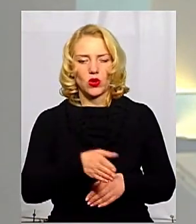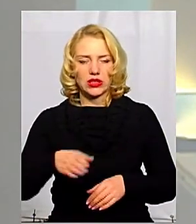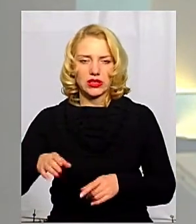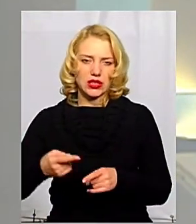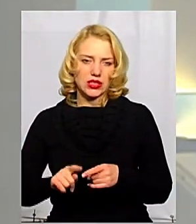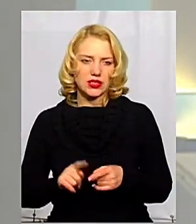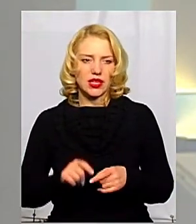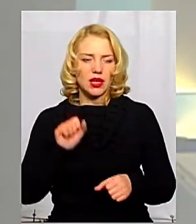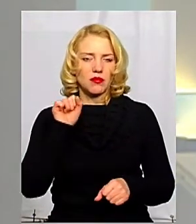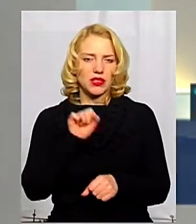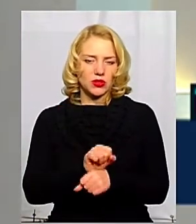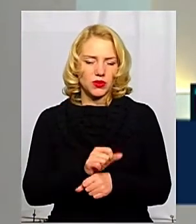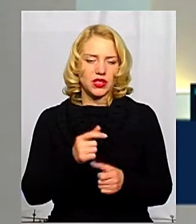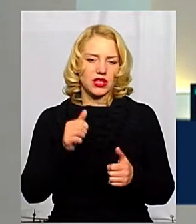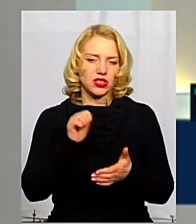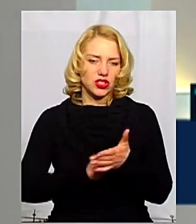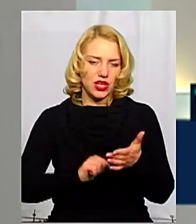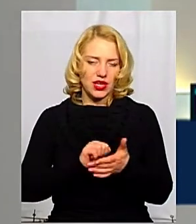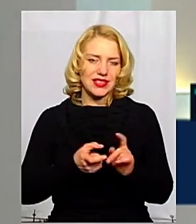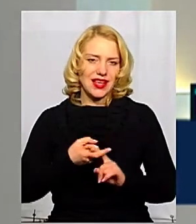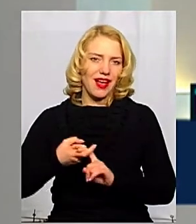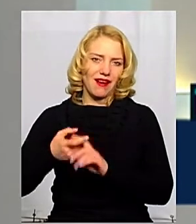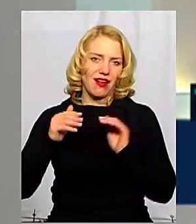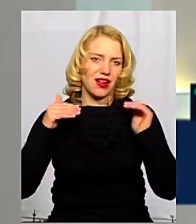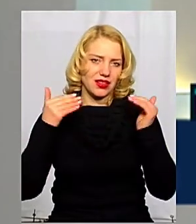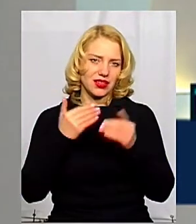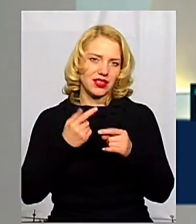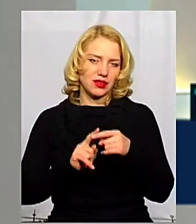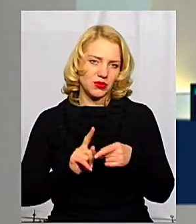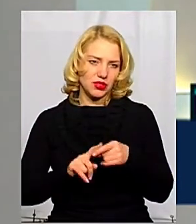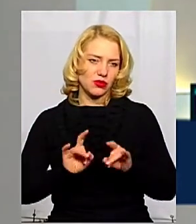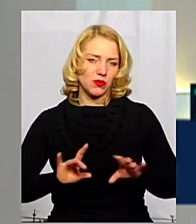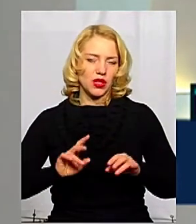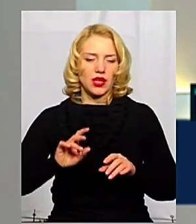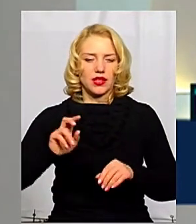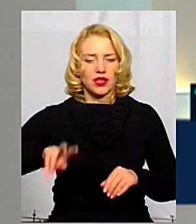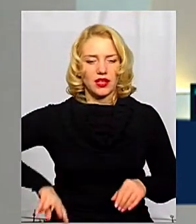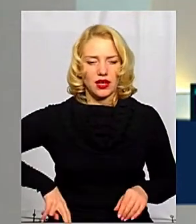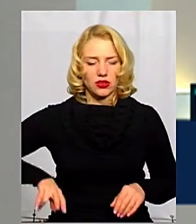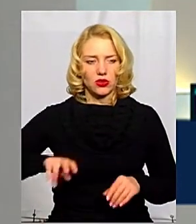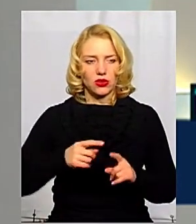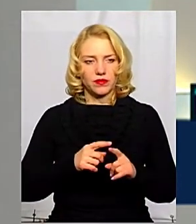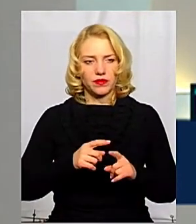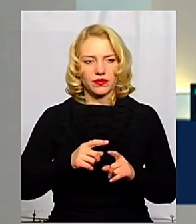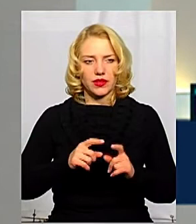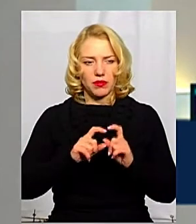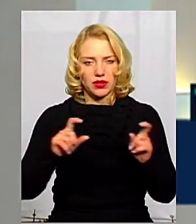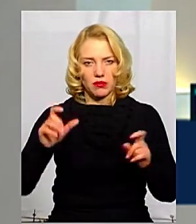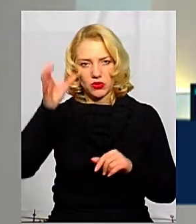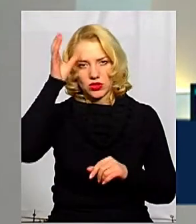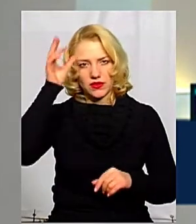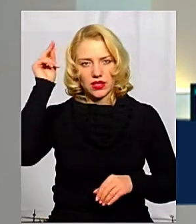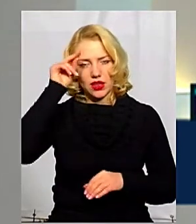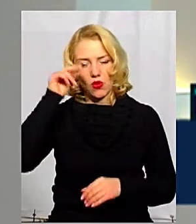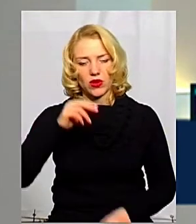процес через кардитин. Про це повідомив директор Хмельницького обласного департаменту освіти і науки Олег